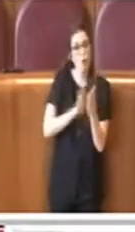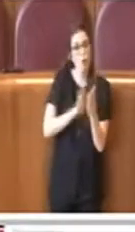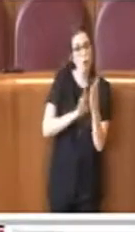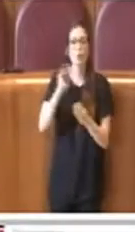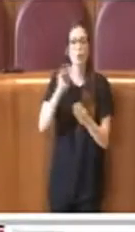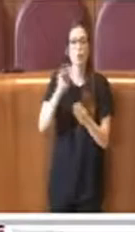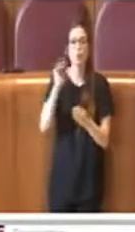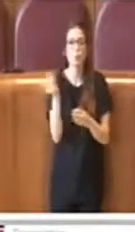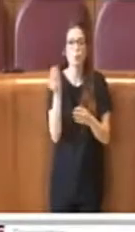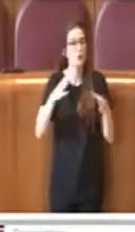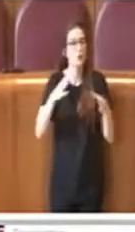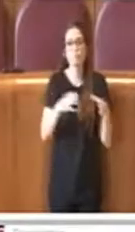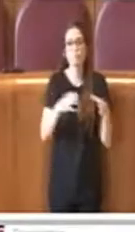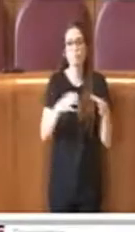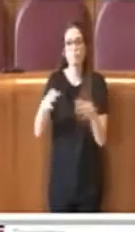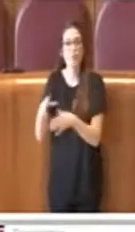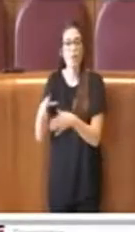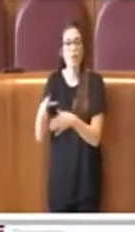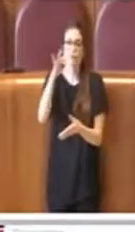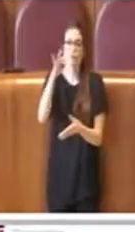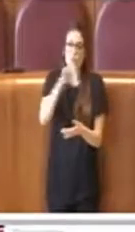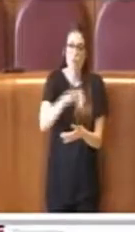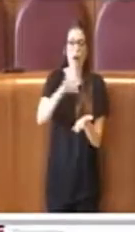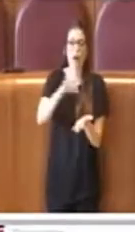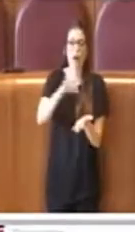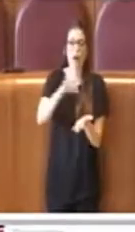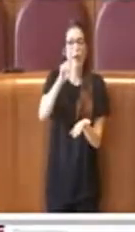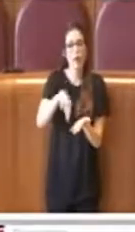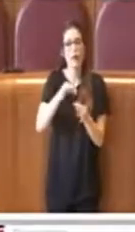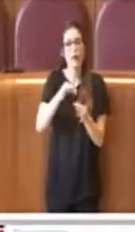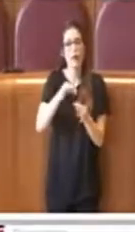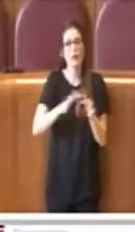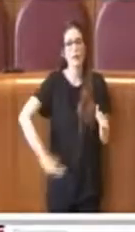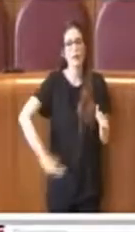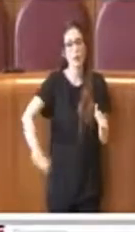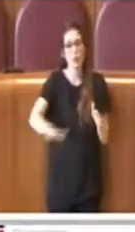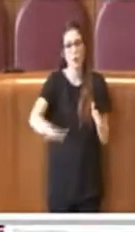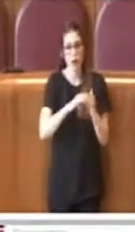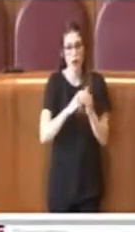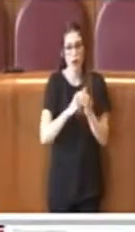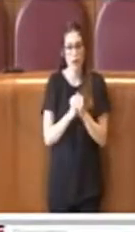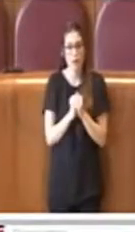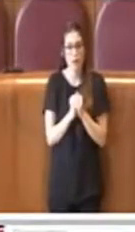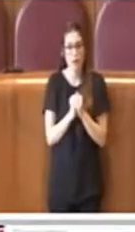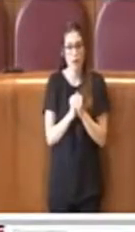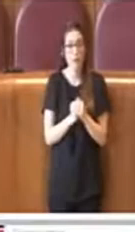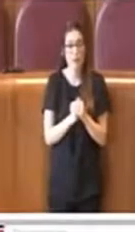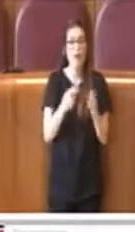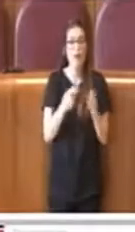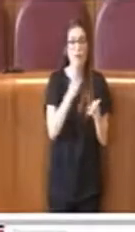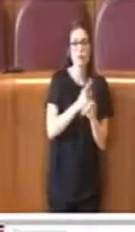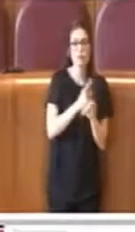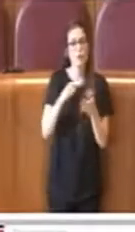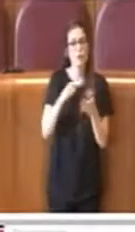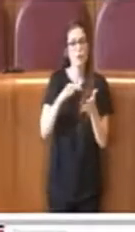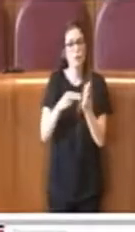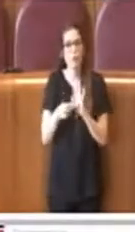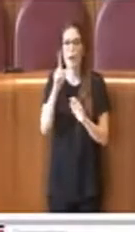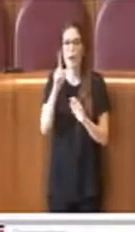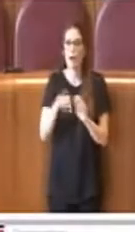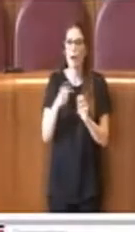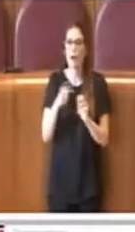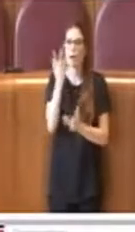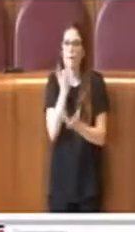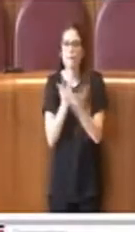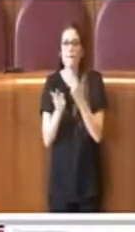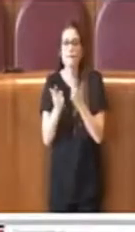organismi sia centrale che territoriali. I bisogni, le problematiche ma anche e soprattutto le aspirazioni delle